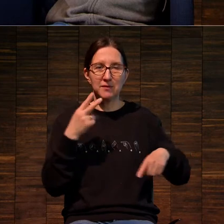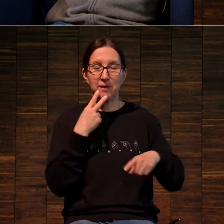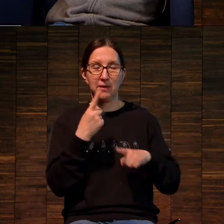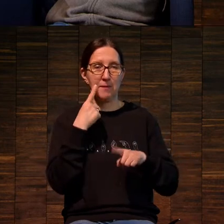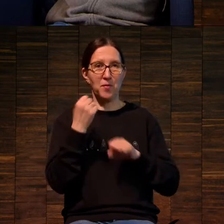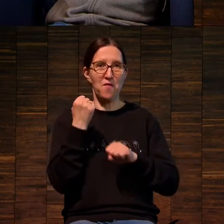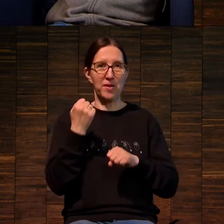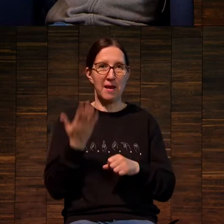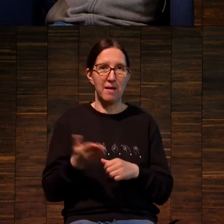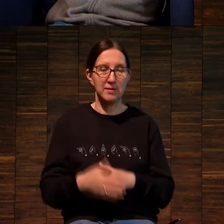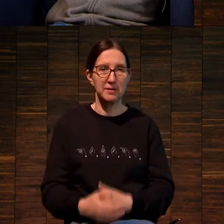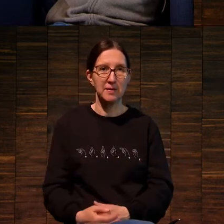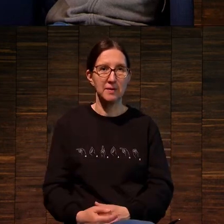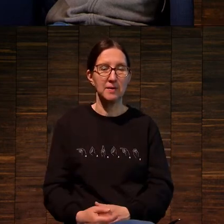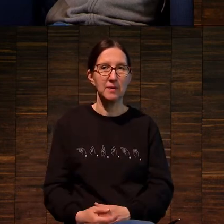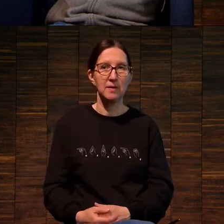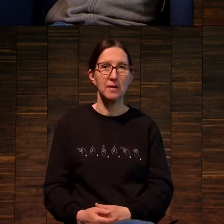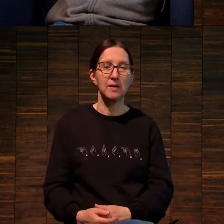Это Руша.